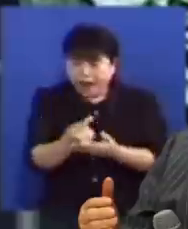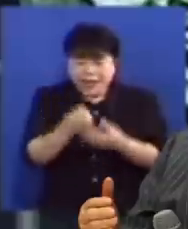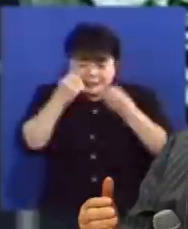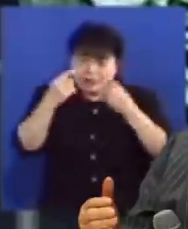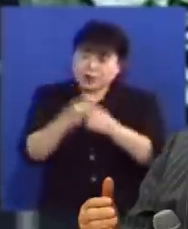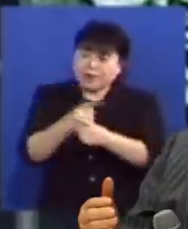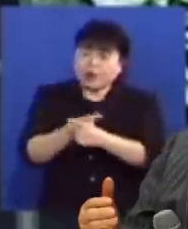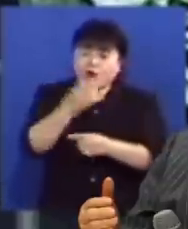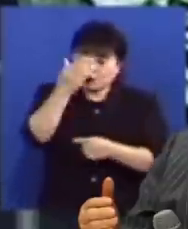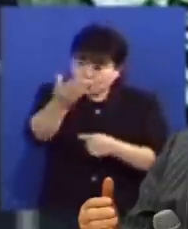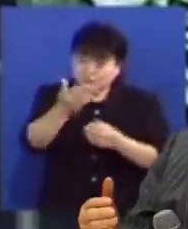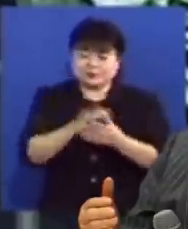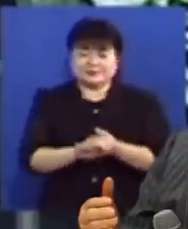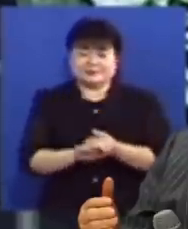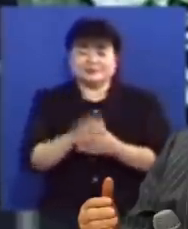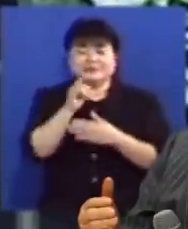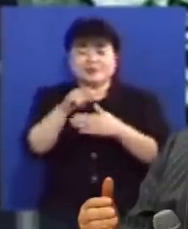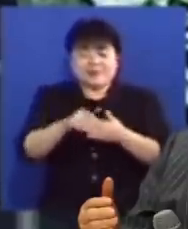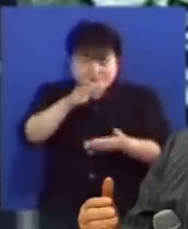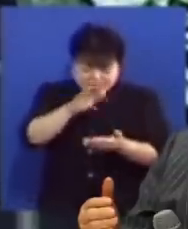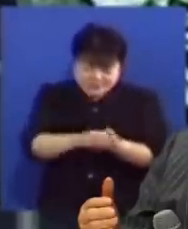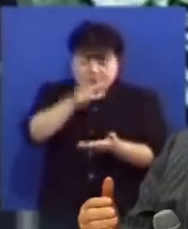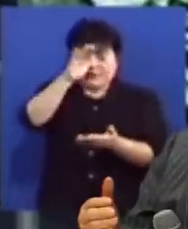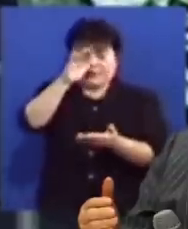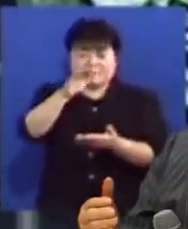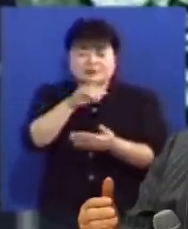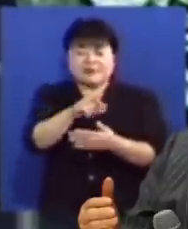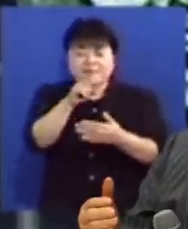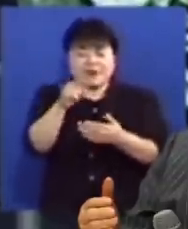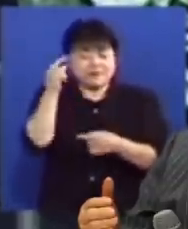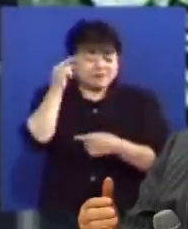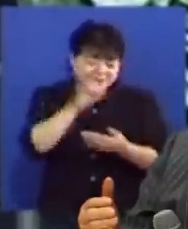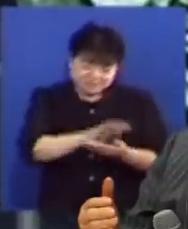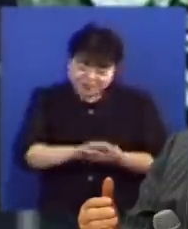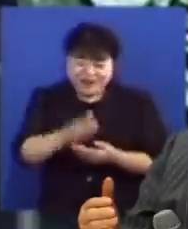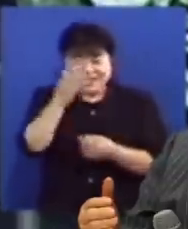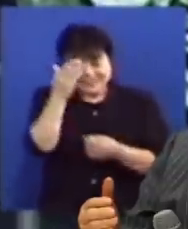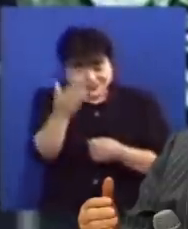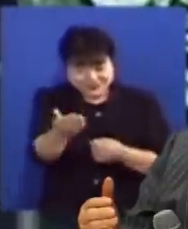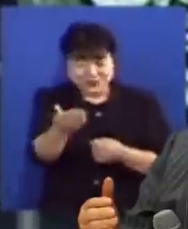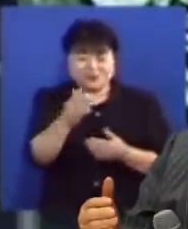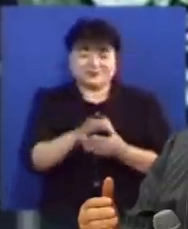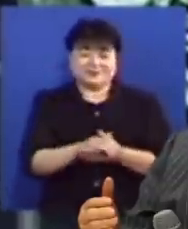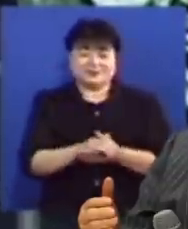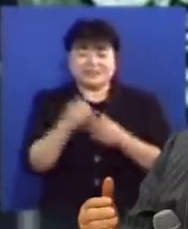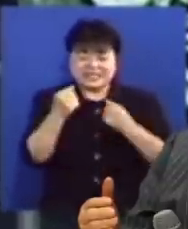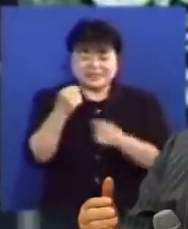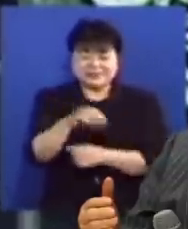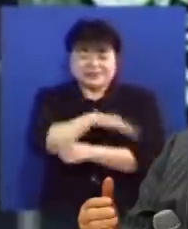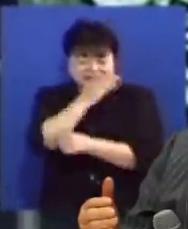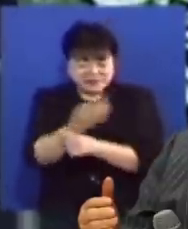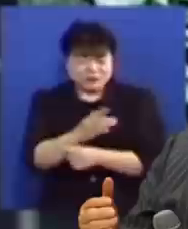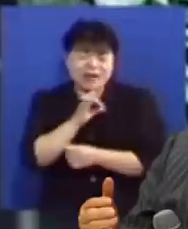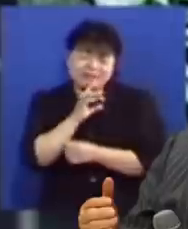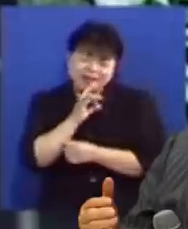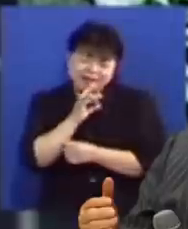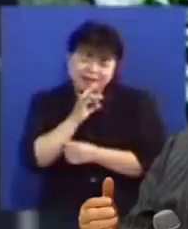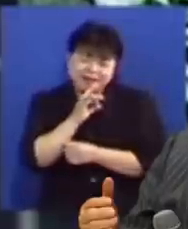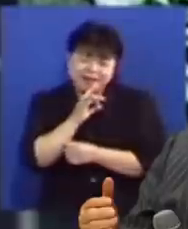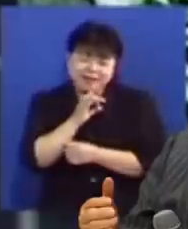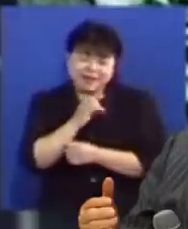새롭게 만들어주는 것입니다 우리 마음이 뜨거워지고 우리 마음이 변화되는 것입니다 우리의 힘과 능으로 안됩니다